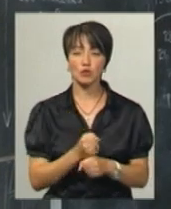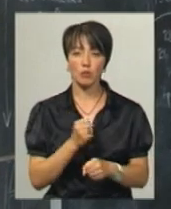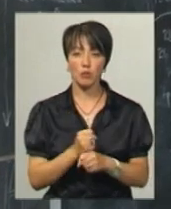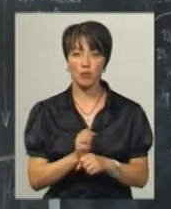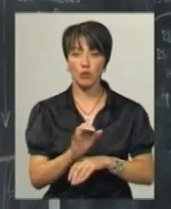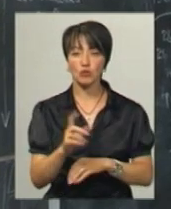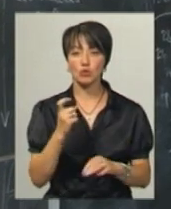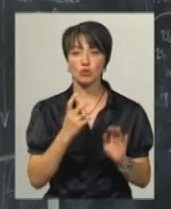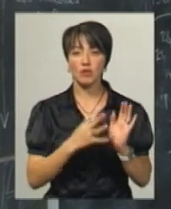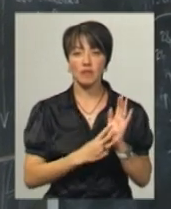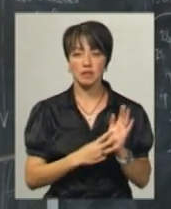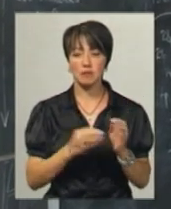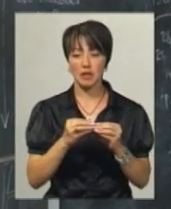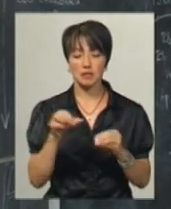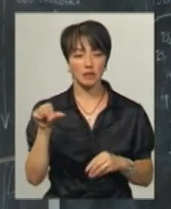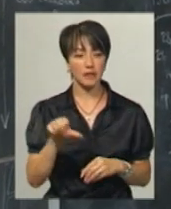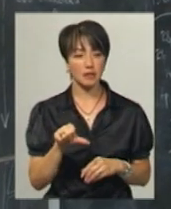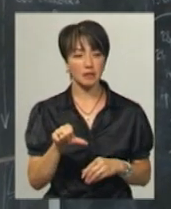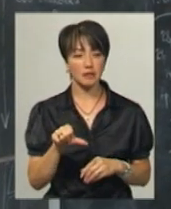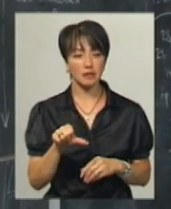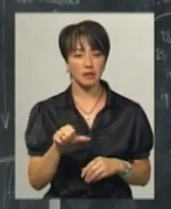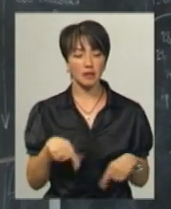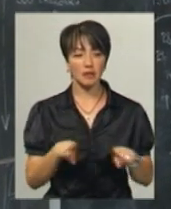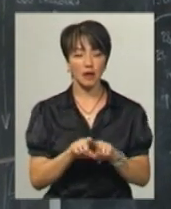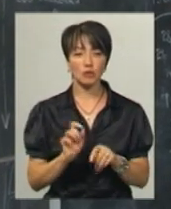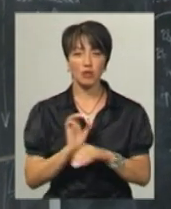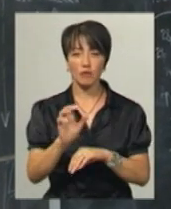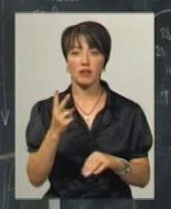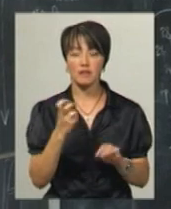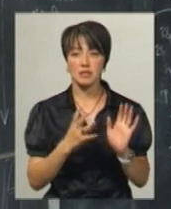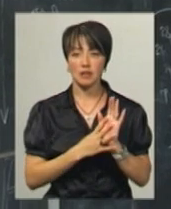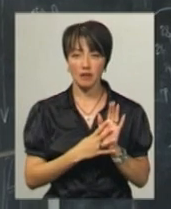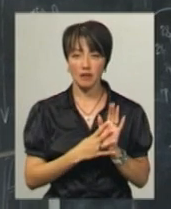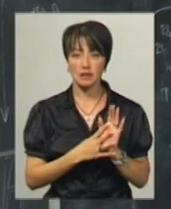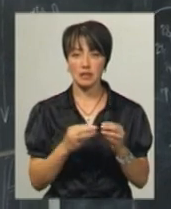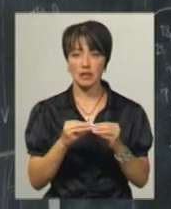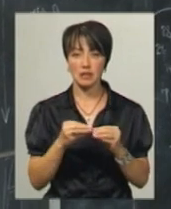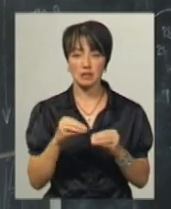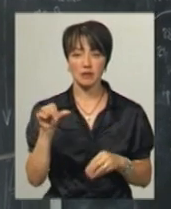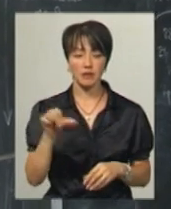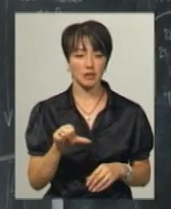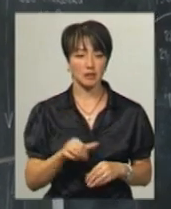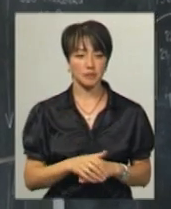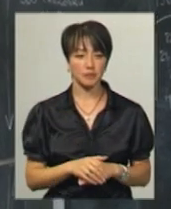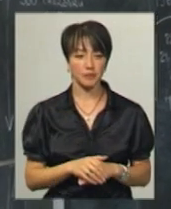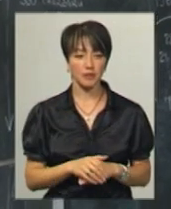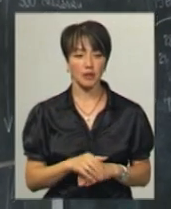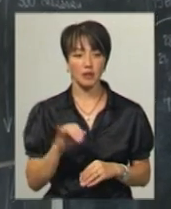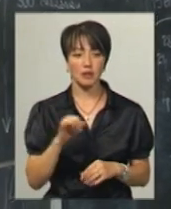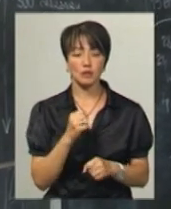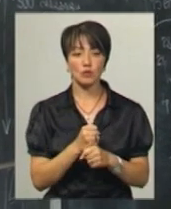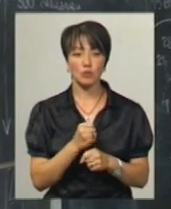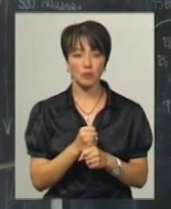поштовх 148 раз за 10 хвилин. І також рибок 209, також за 10 хвилин. І зробив,